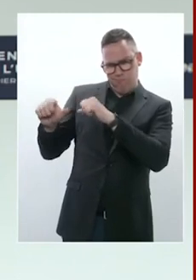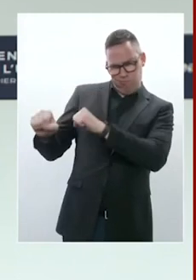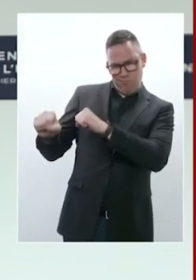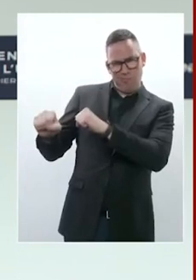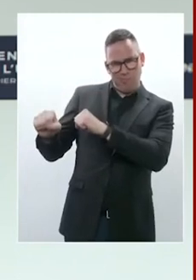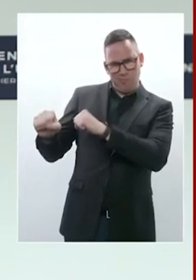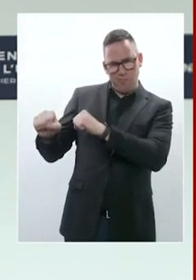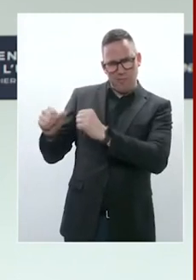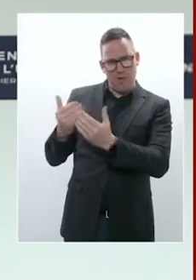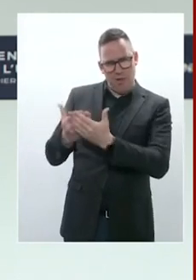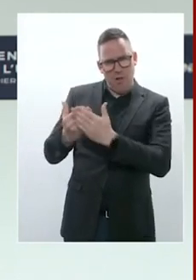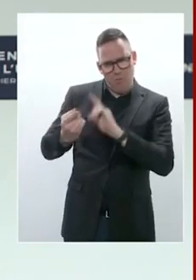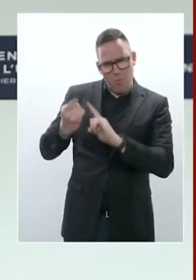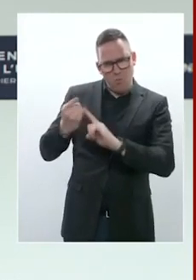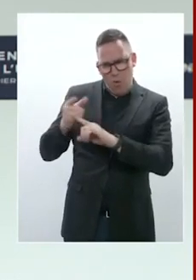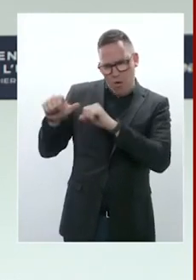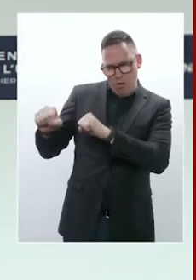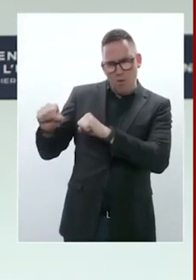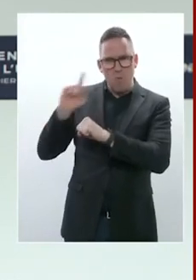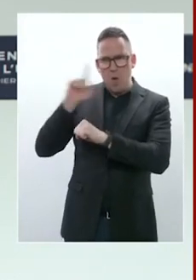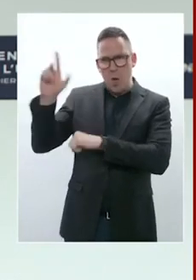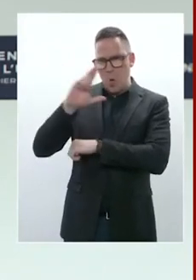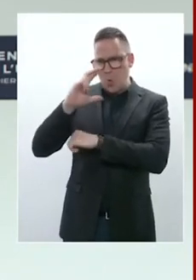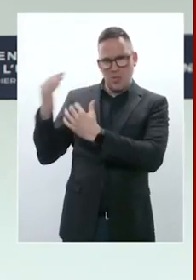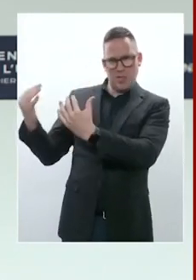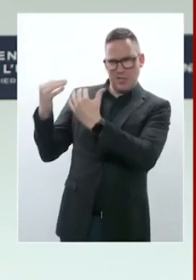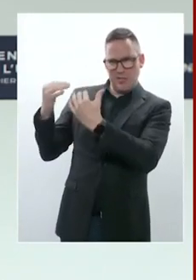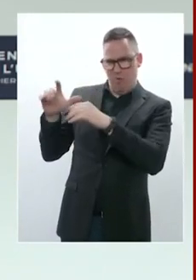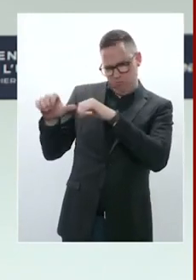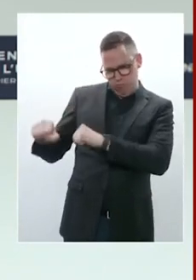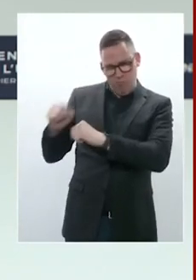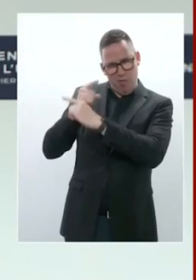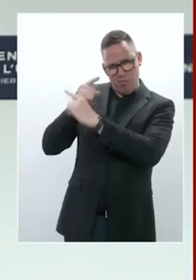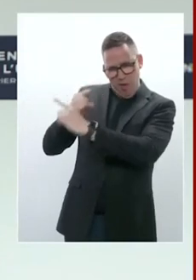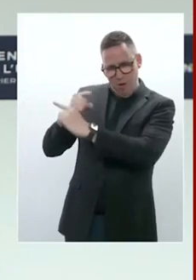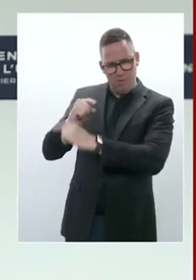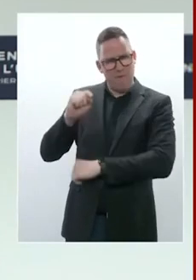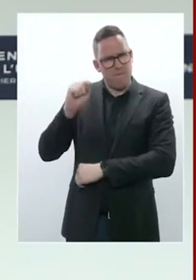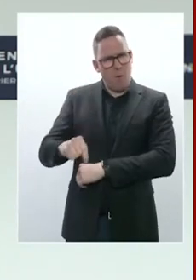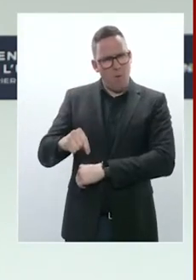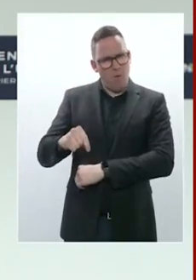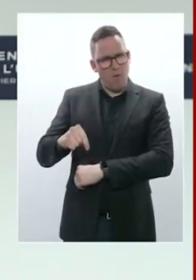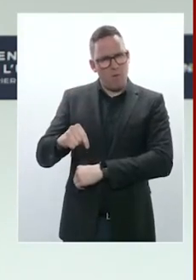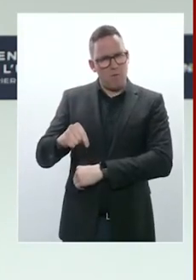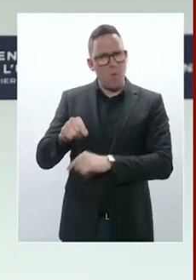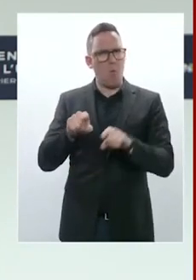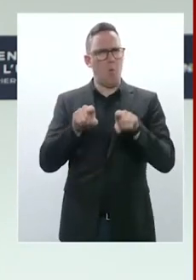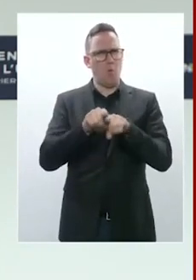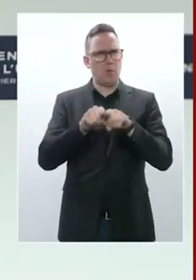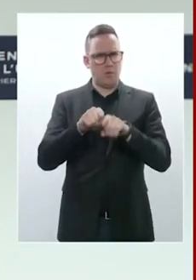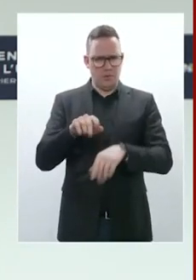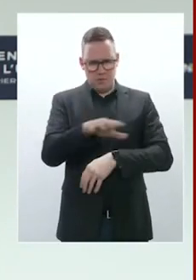de résister à tout aléa dans les mois qui viennent, mais également la possibilité pour les Européens de définir leur propre